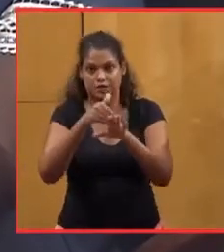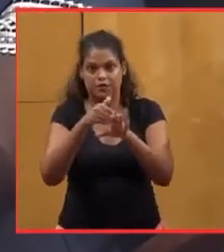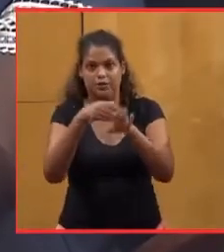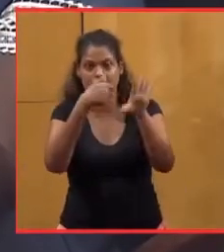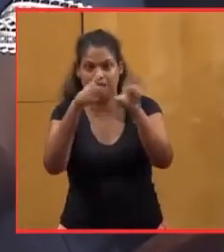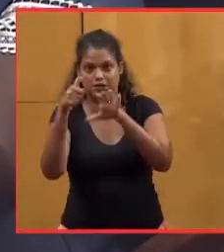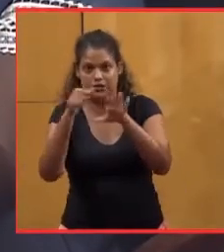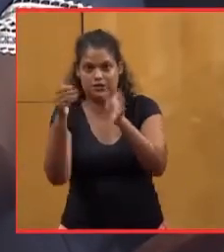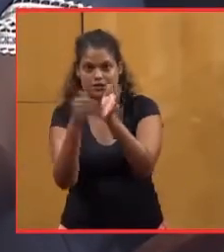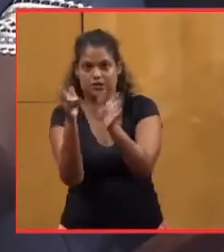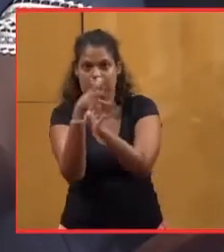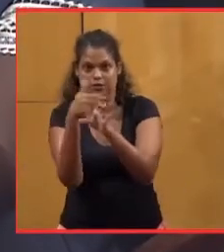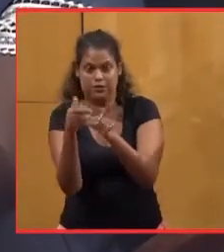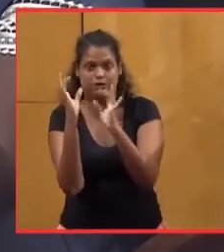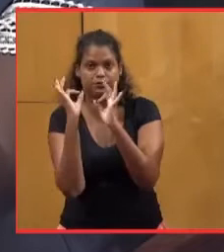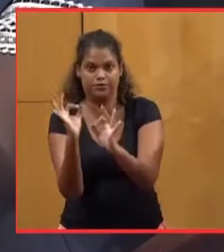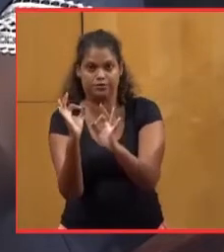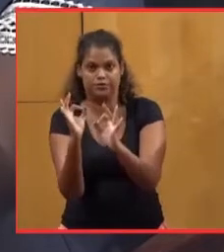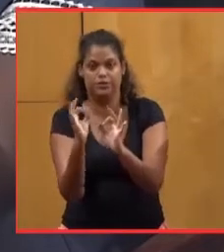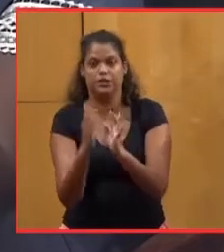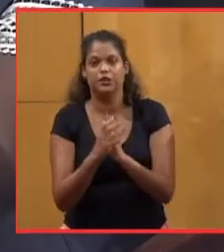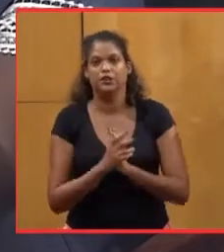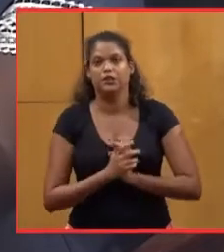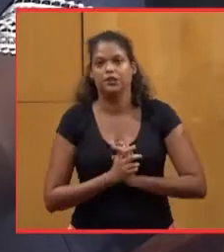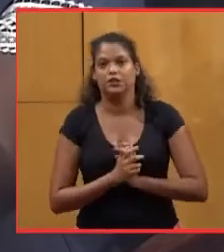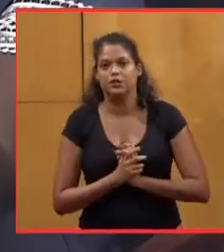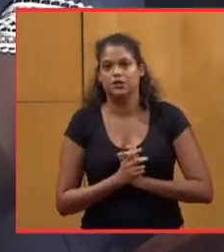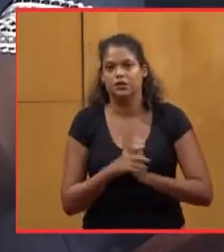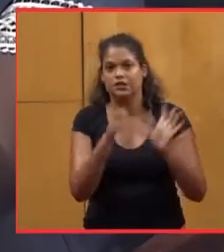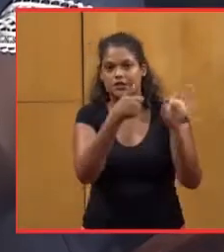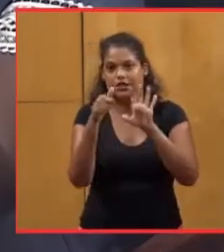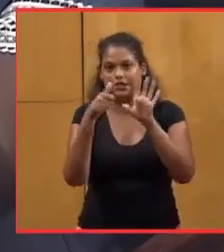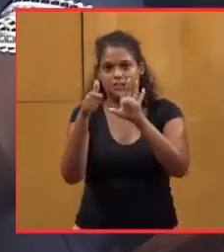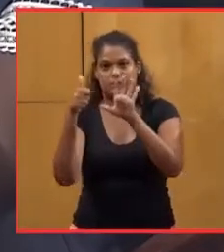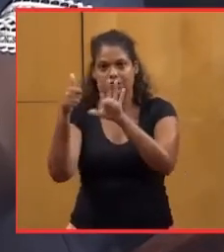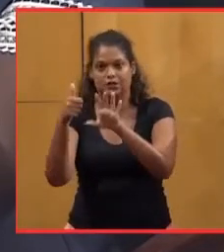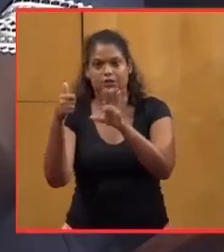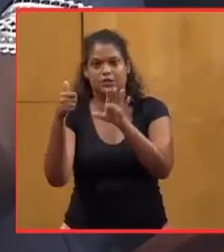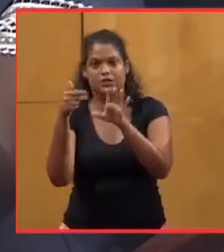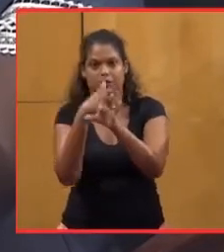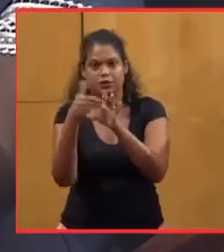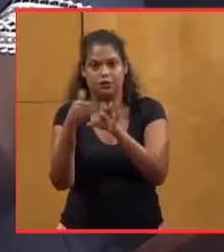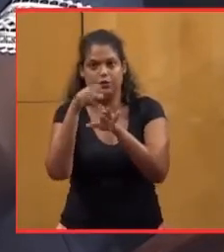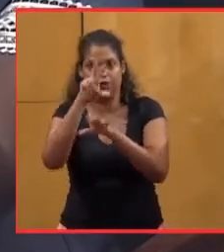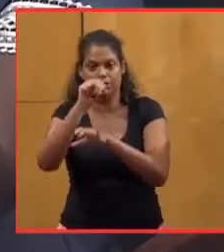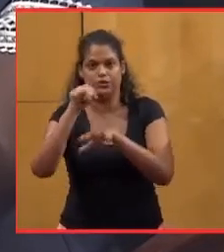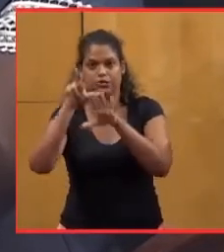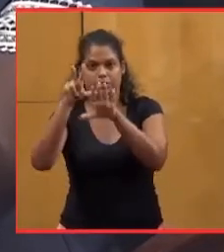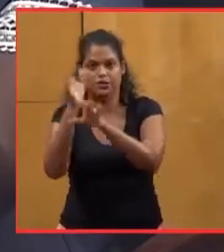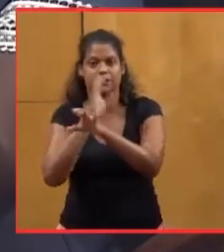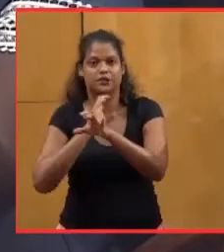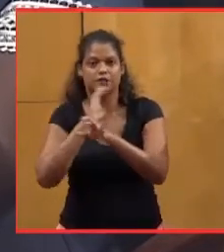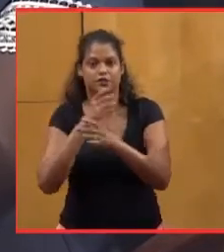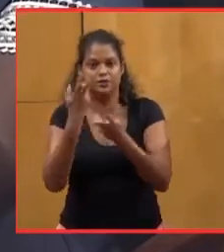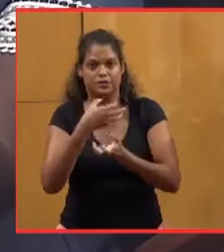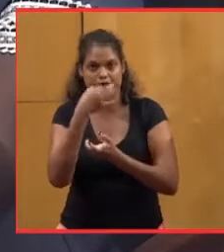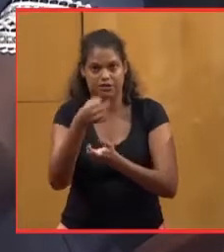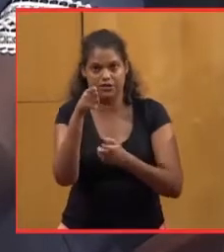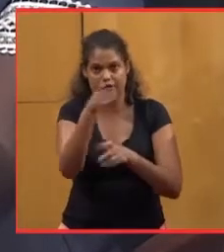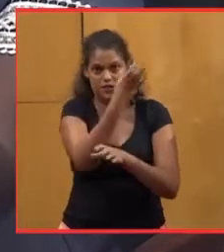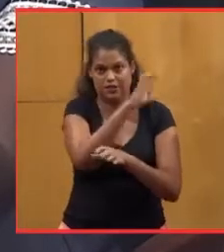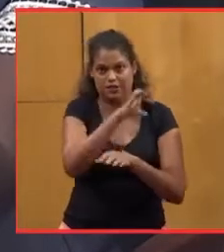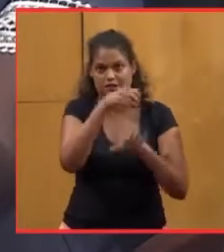euros, précisément 166 millions 666 mille euros et 38 centimes. C'est-à-dire qu'il y a plus de